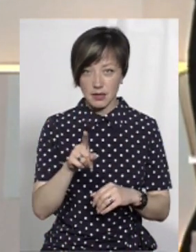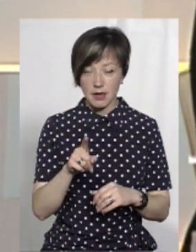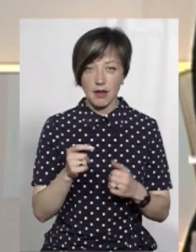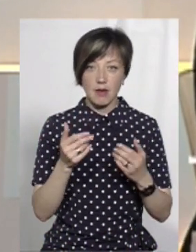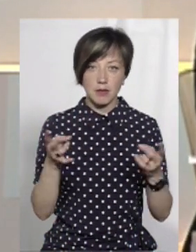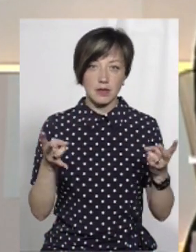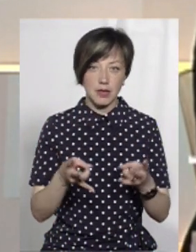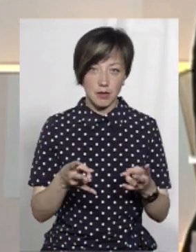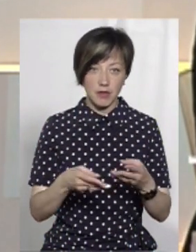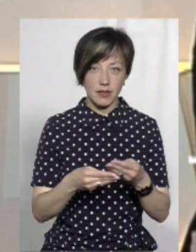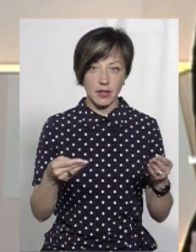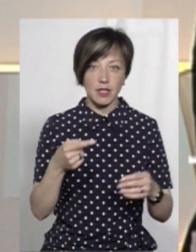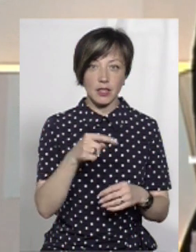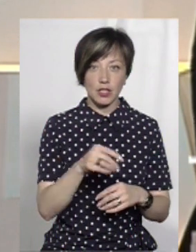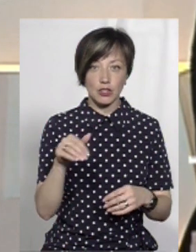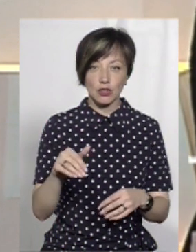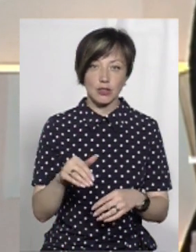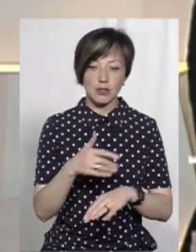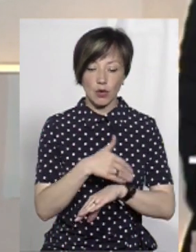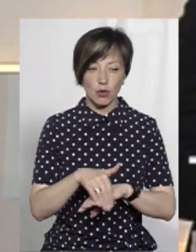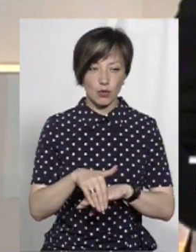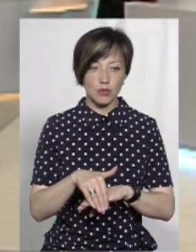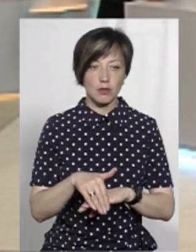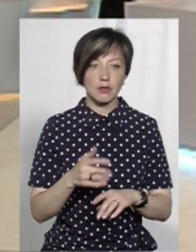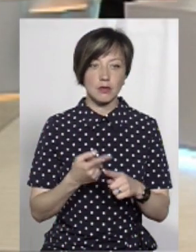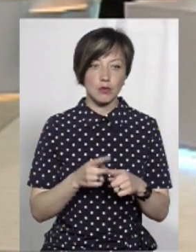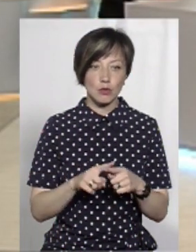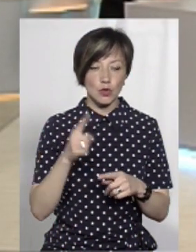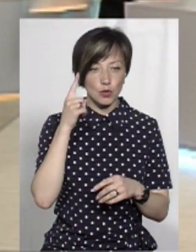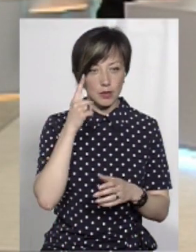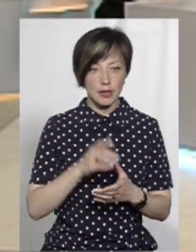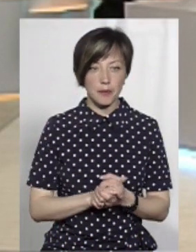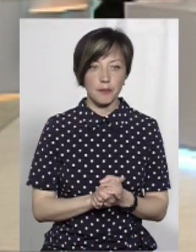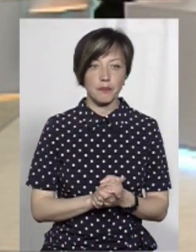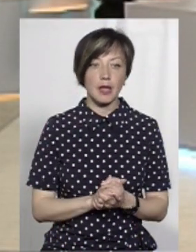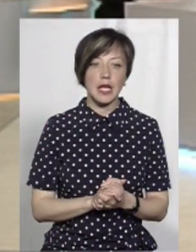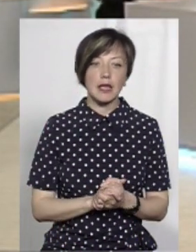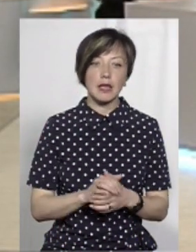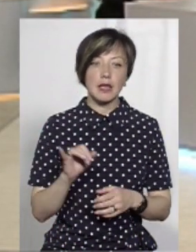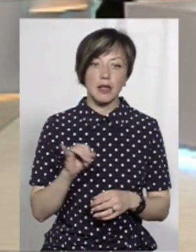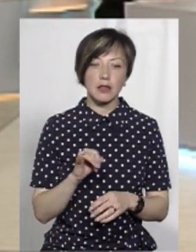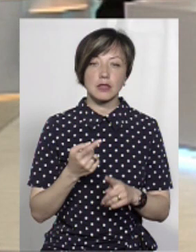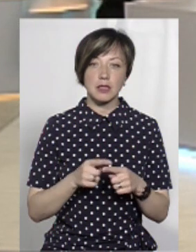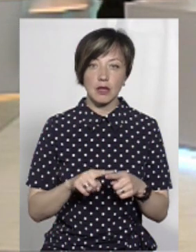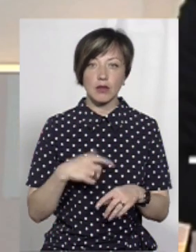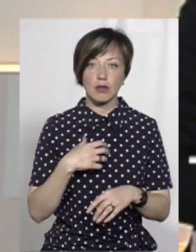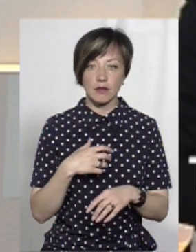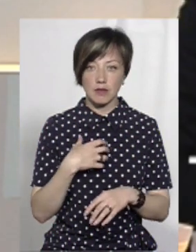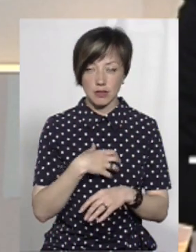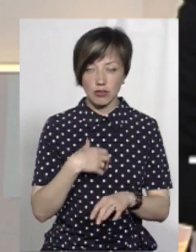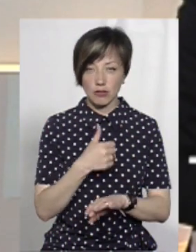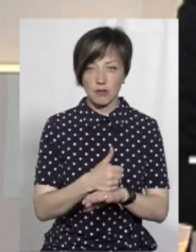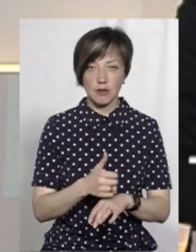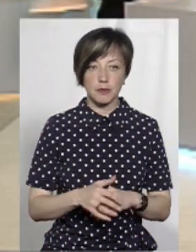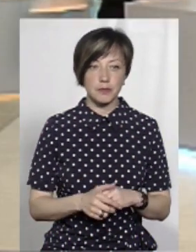Вам там треба видавати тисячі доларів за кордоном. Тому думайте. І саме я думаю, що це якраз ключ до успіху.